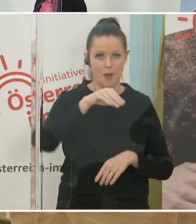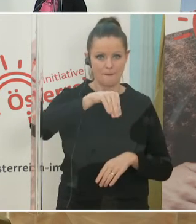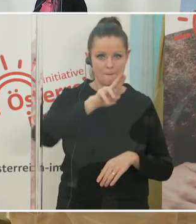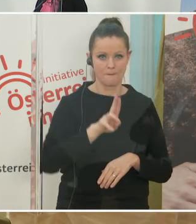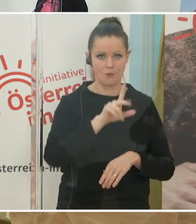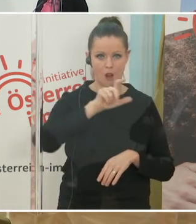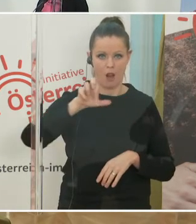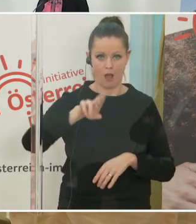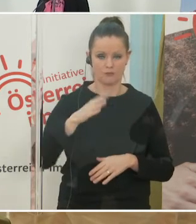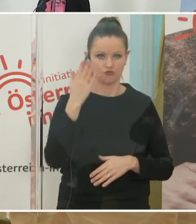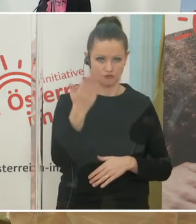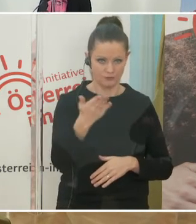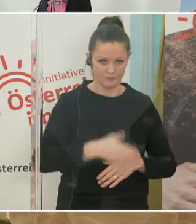bitten.